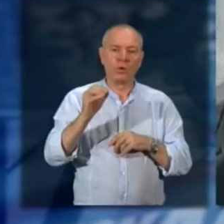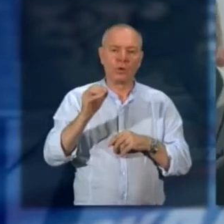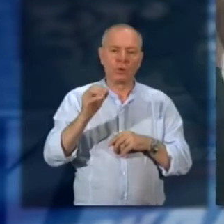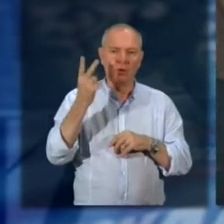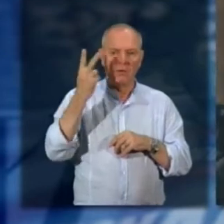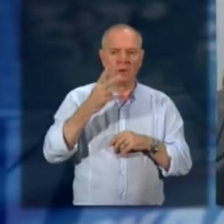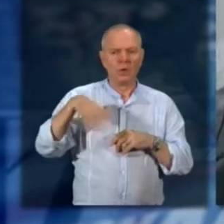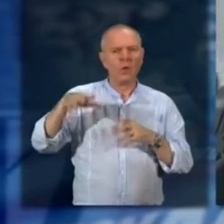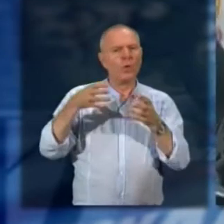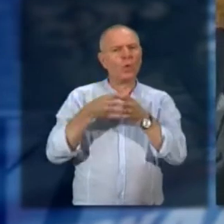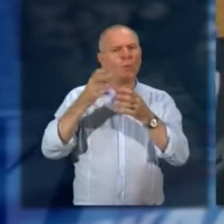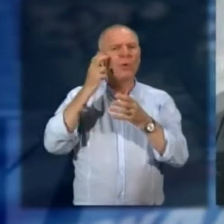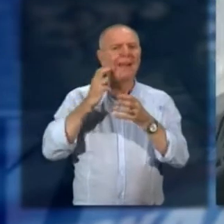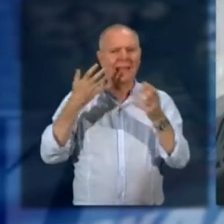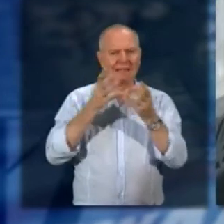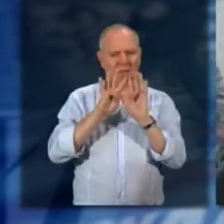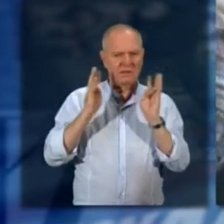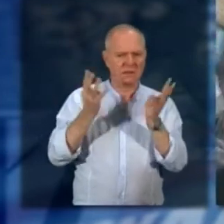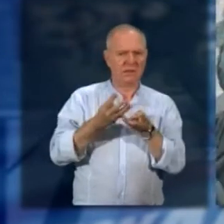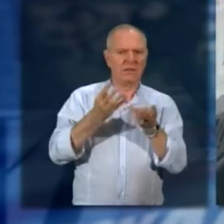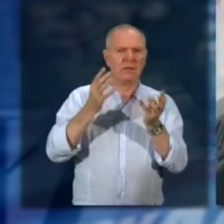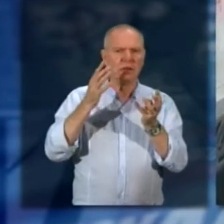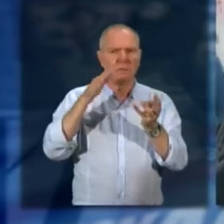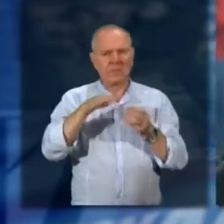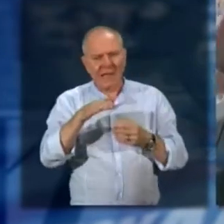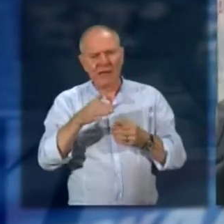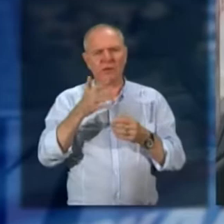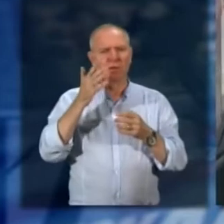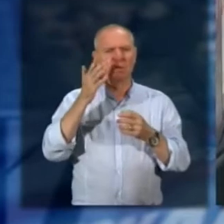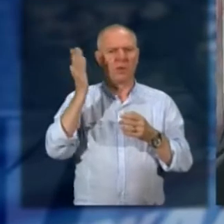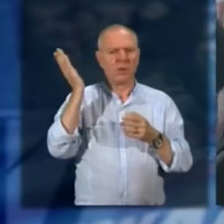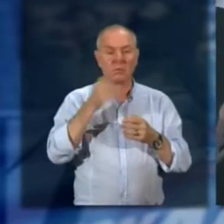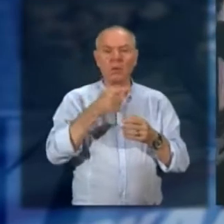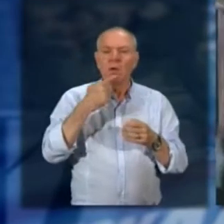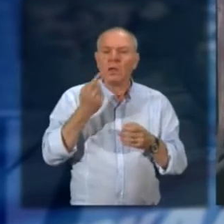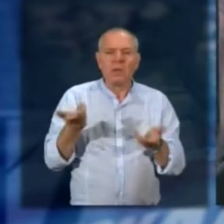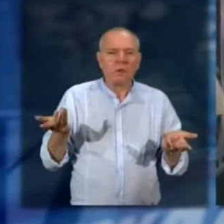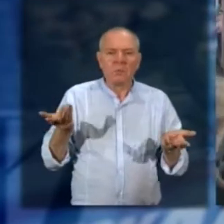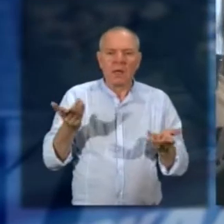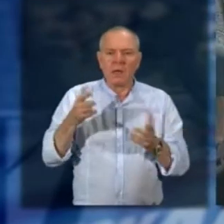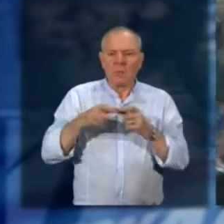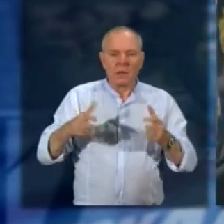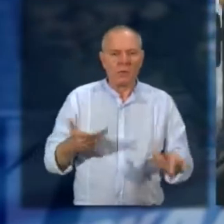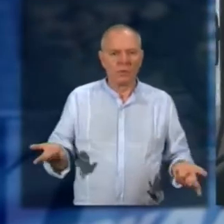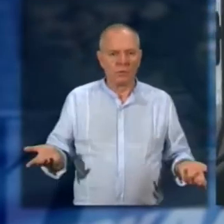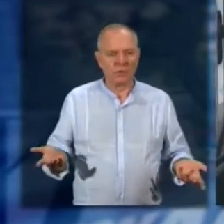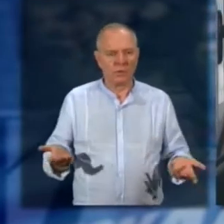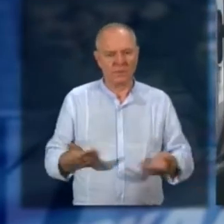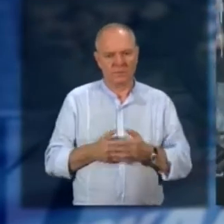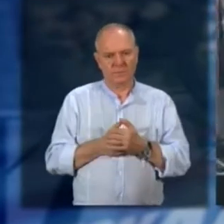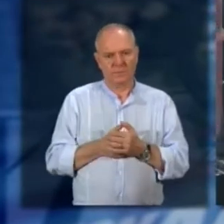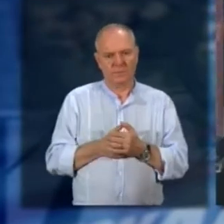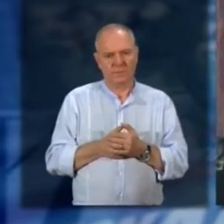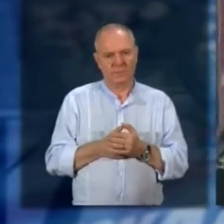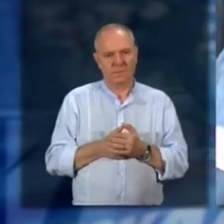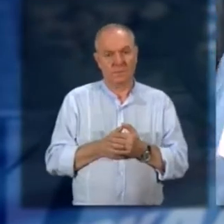senegalesi e costretta a subire molesti da parte loro solo per aver chiesto di pagare il biglietto. Sull'episodio che ha visto vittima